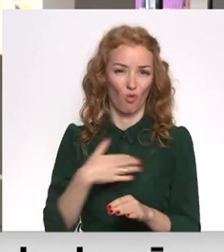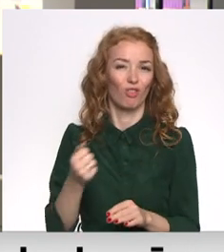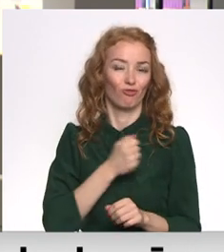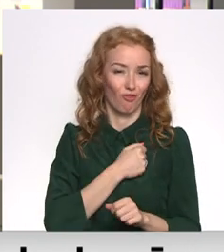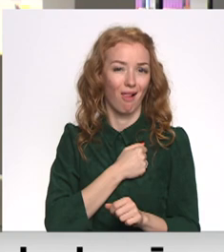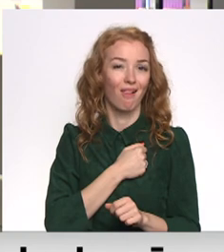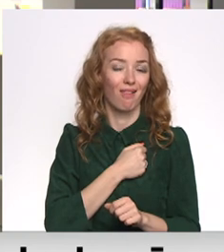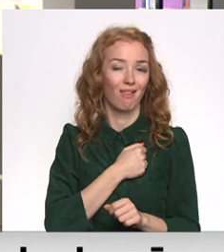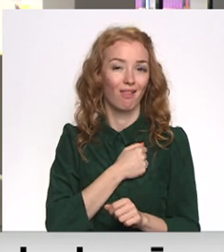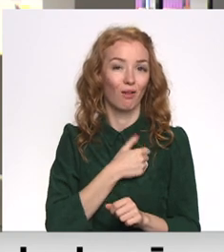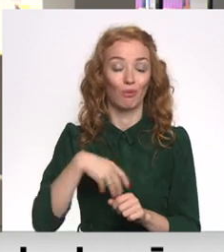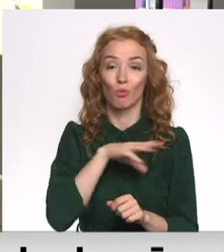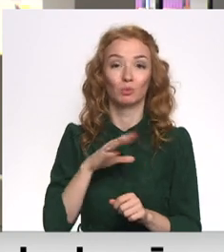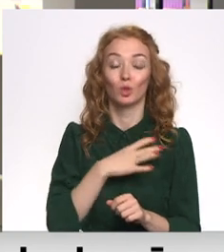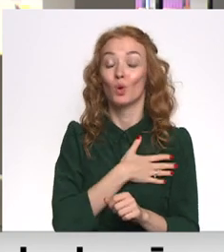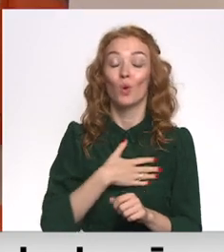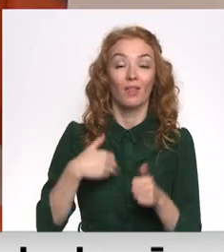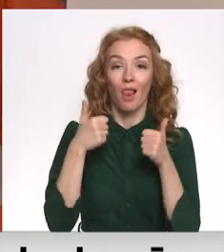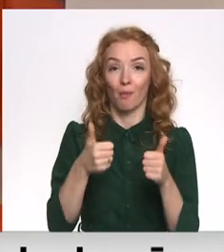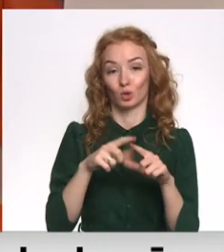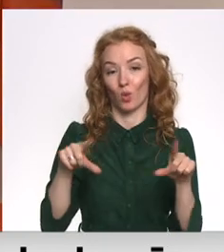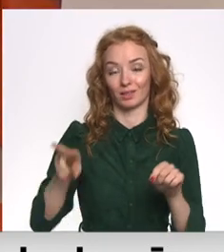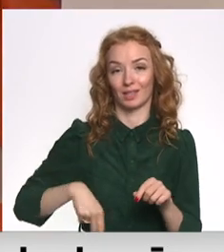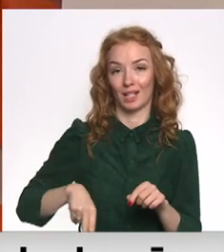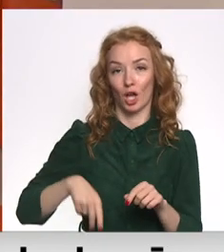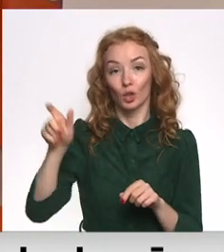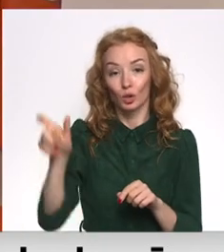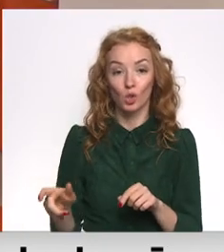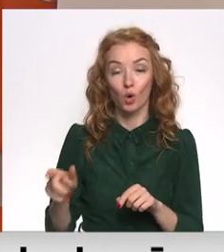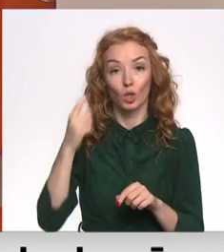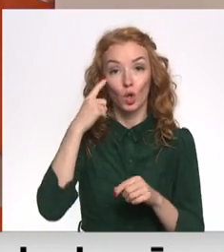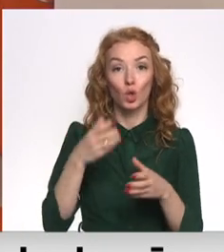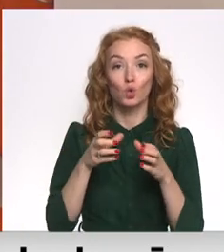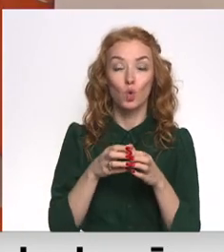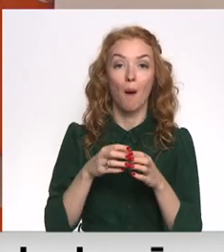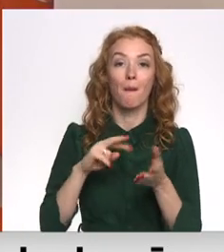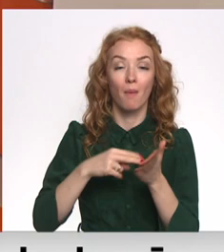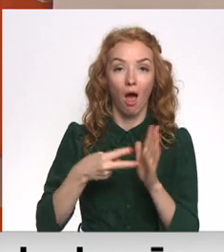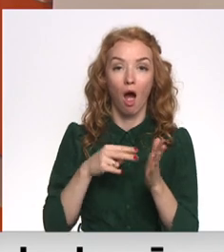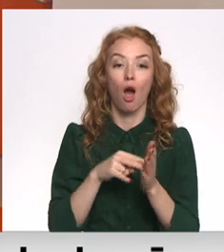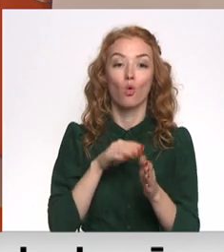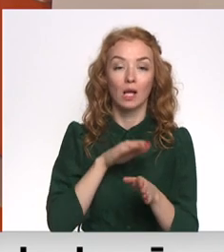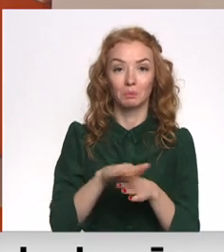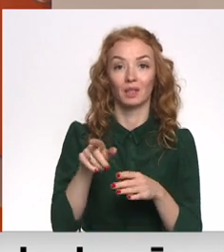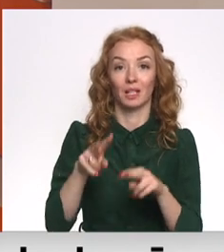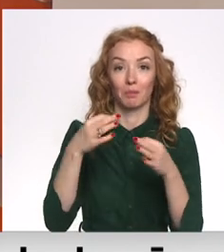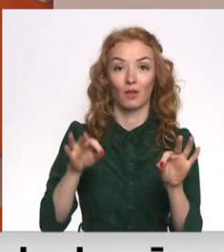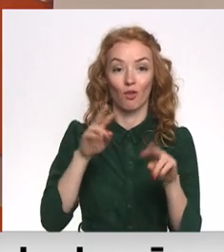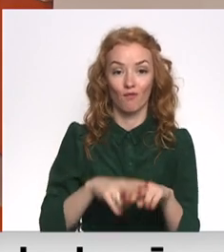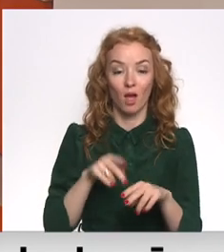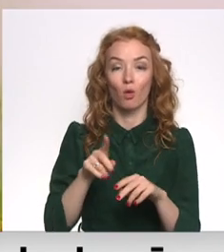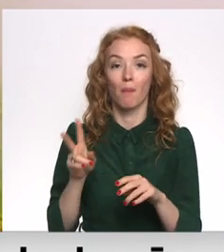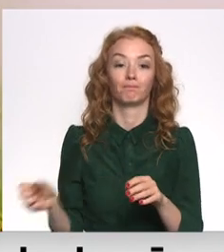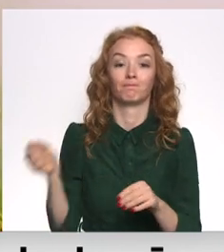jo mums bija tāds ļoti labs direktors. Domē lielākās cerības aizpildīt vakants, tiekot liktas uz esošiem mācības